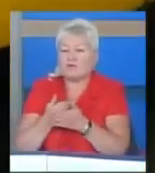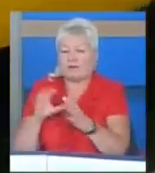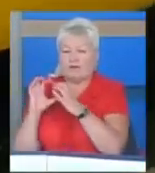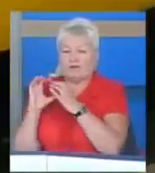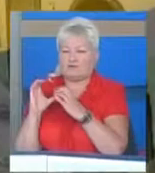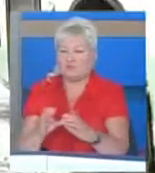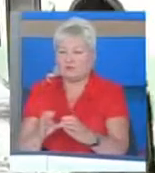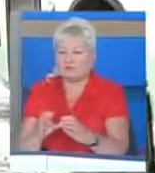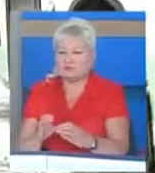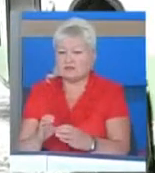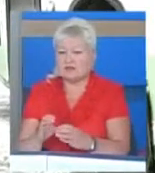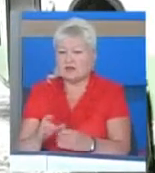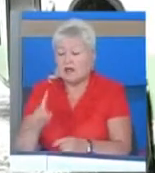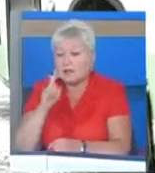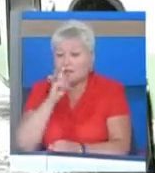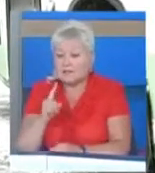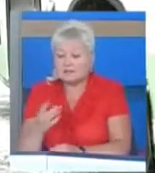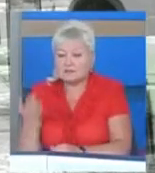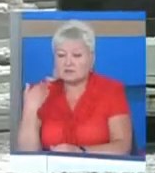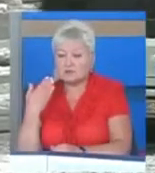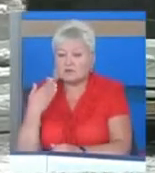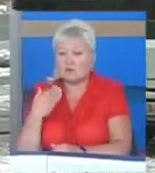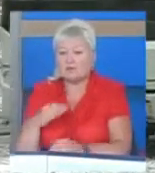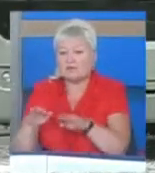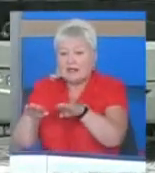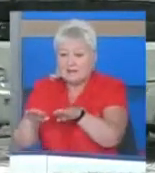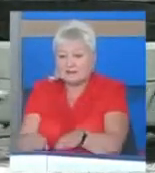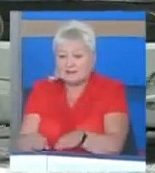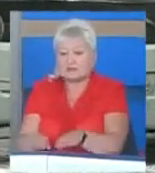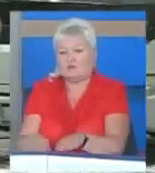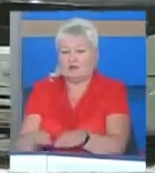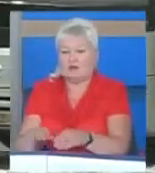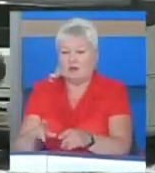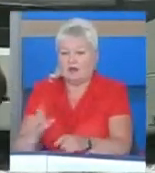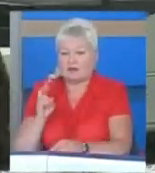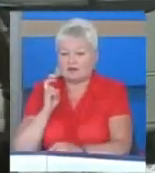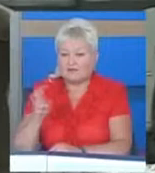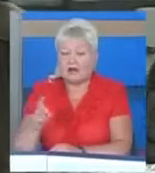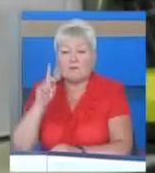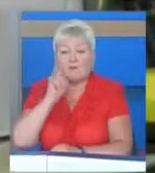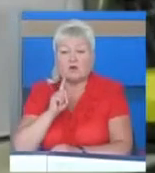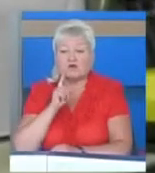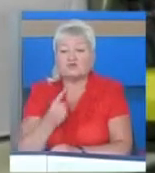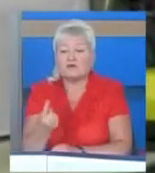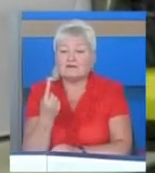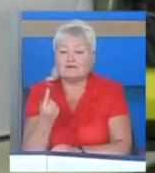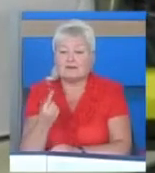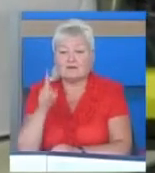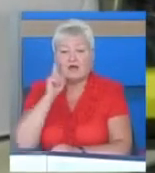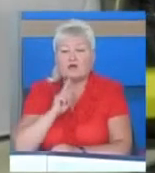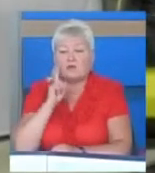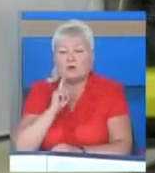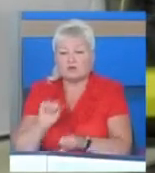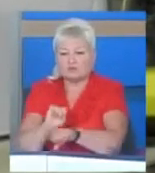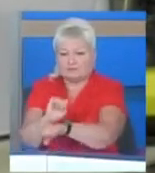автобусами, буквально місяць – низькопідлоговим трамваєм. Поки що єдиним і поки що невиїзним.